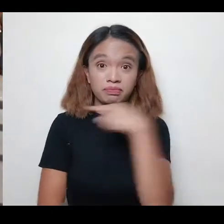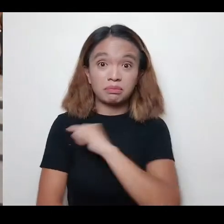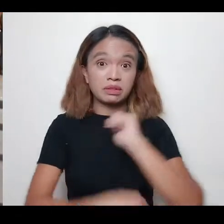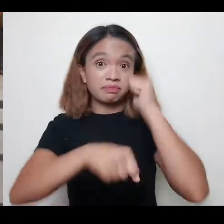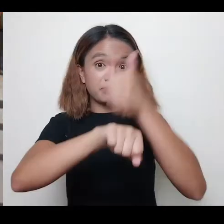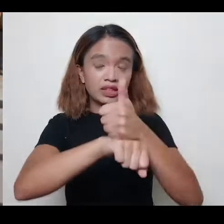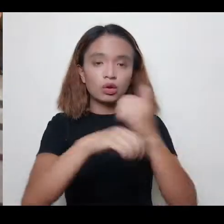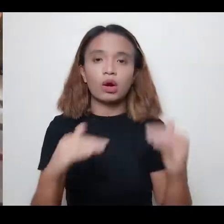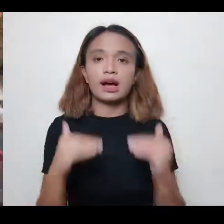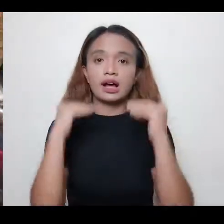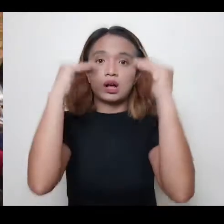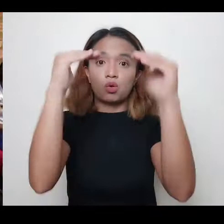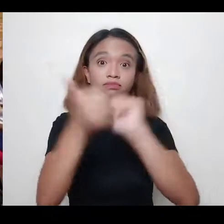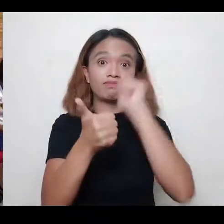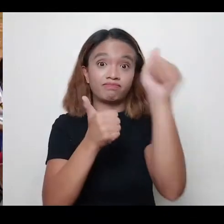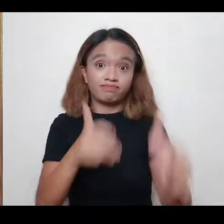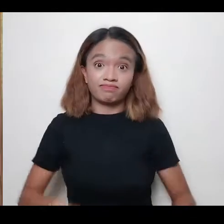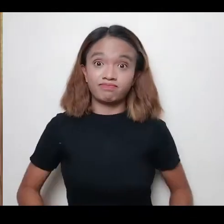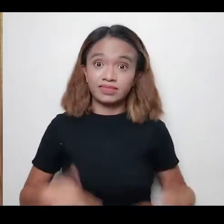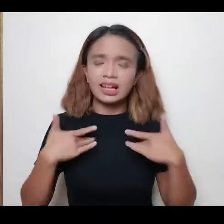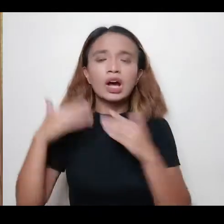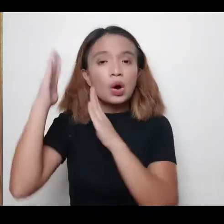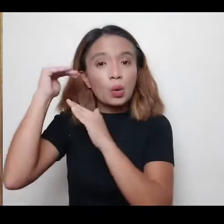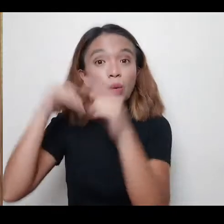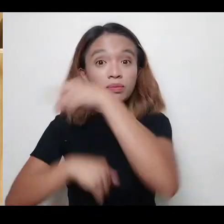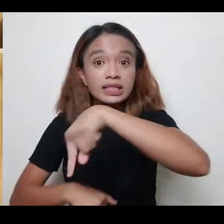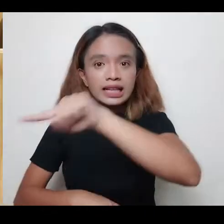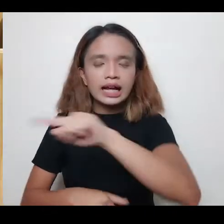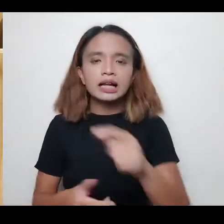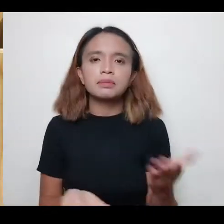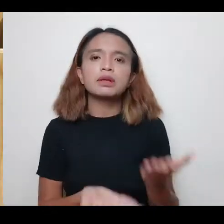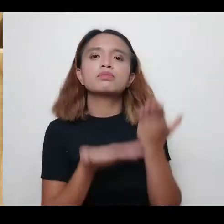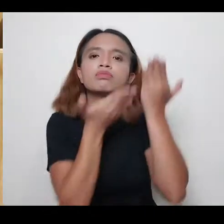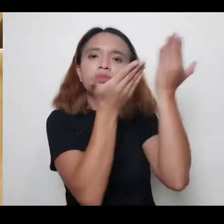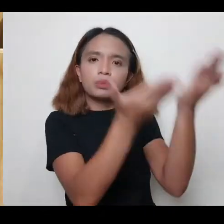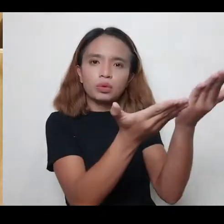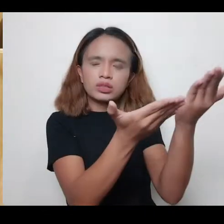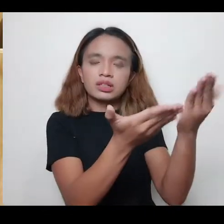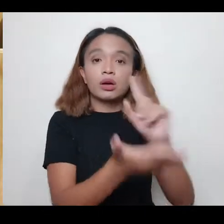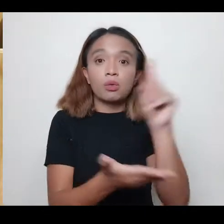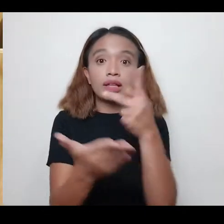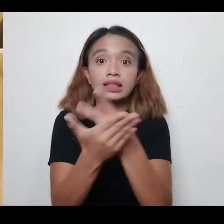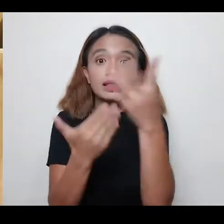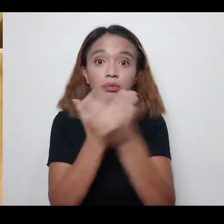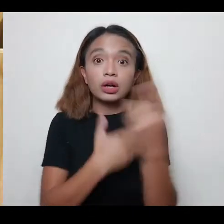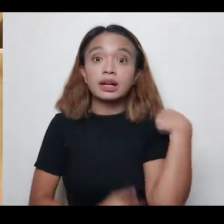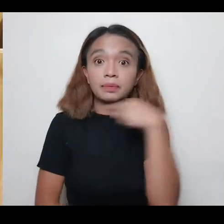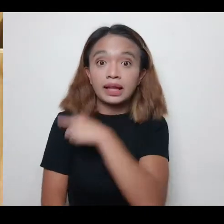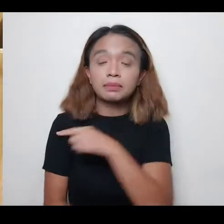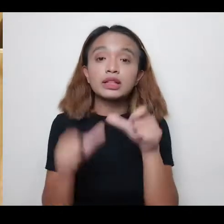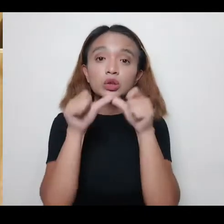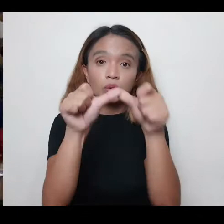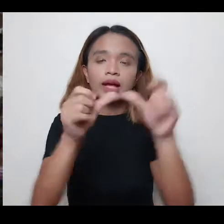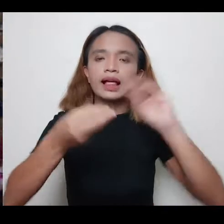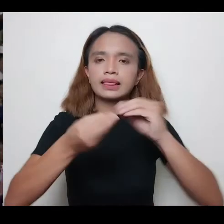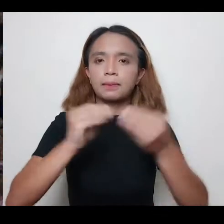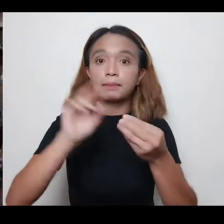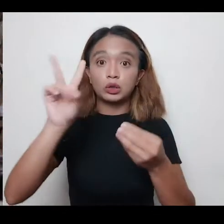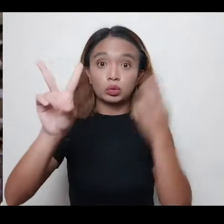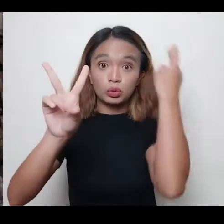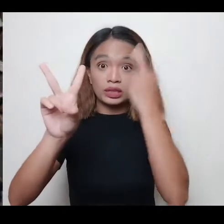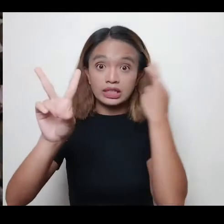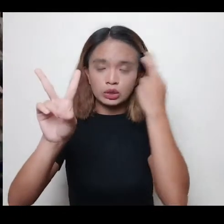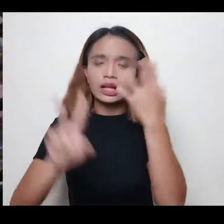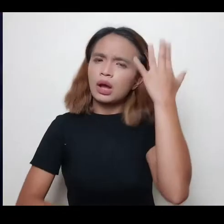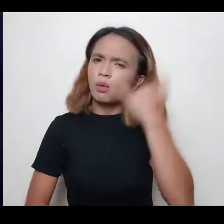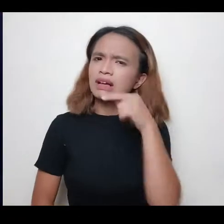yung in-o-organize natin na Ahon Laylayan Coalition, hopefully sila yung magtutulak na yung mga programa natin tuloy-tuloy. Yung number